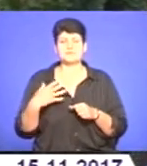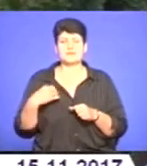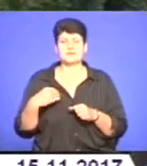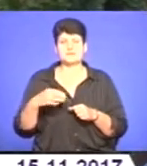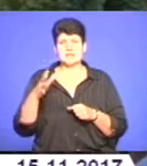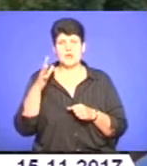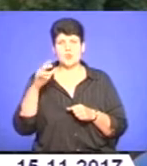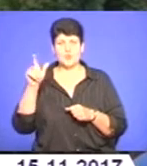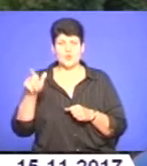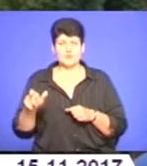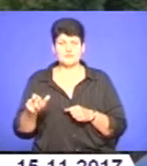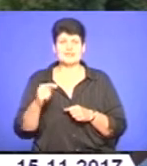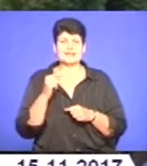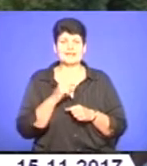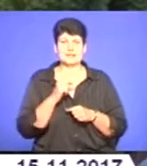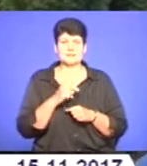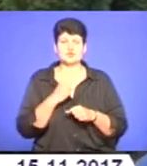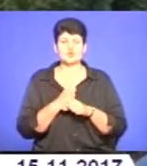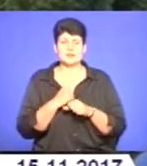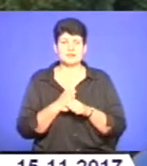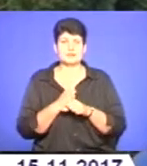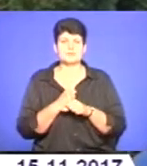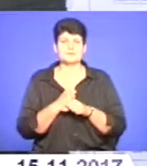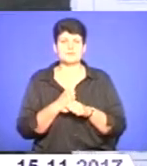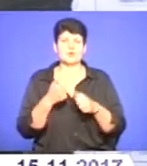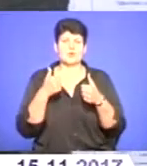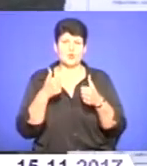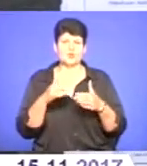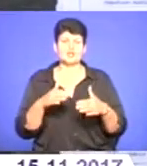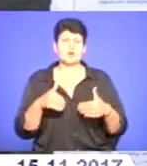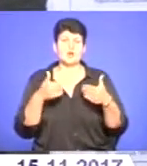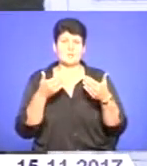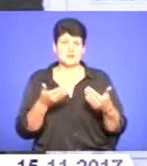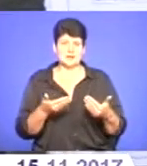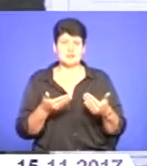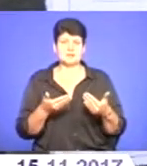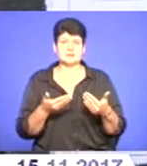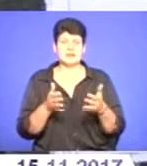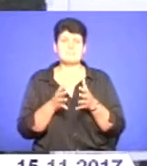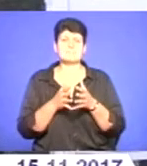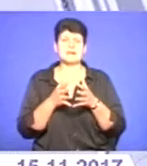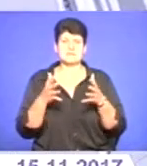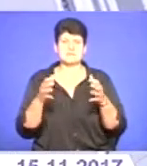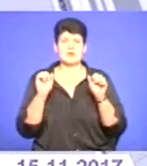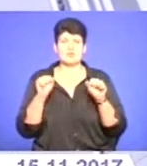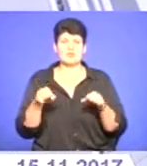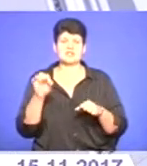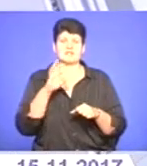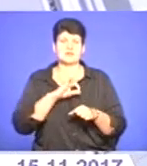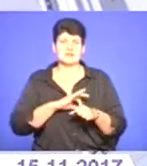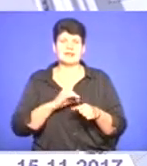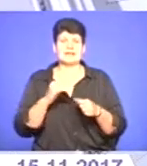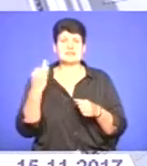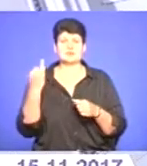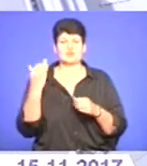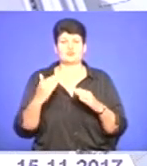науковці їм розробили такі хороші рекомендації, як максимально можна використати історичну